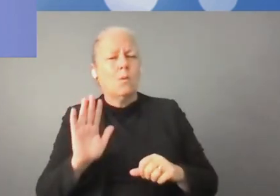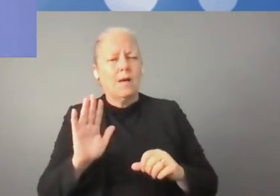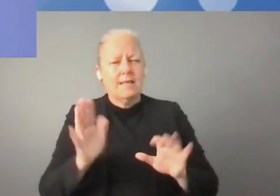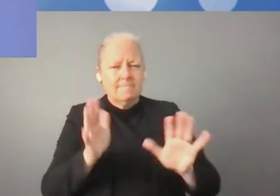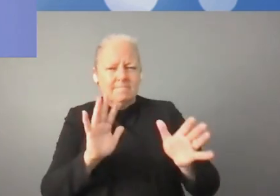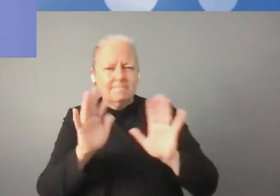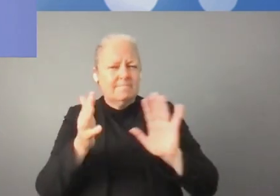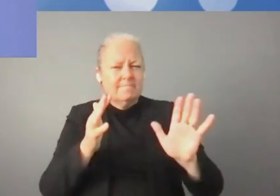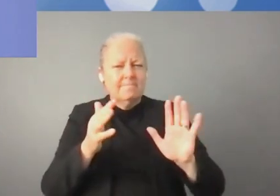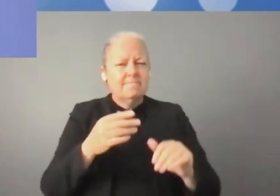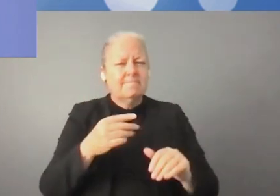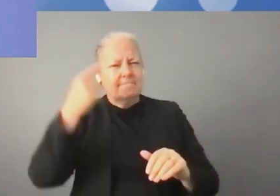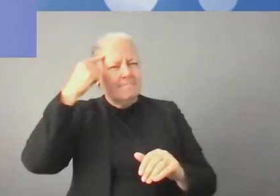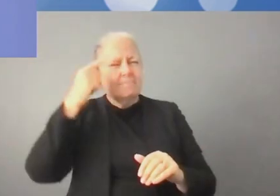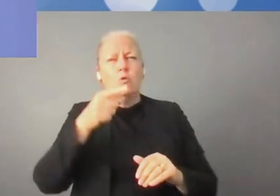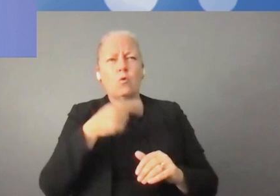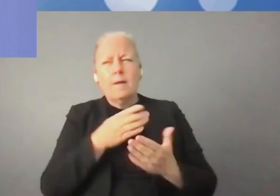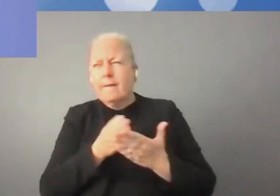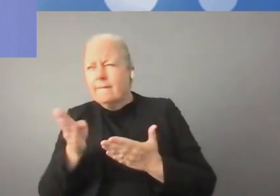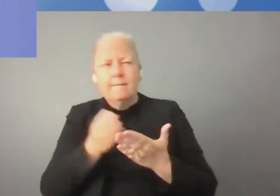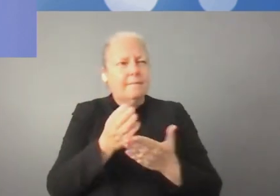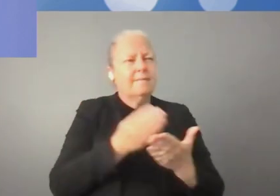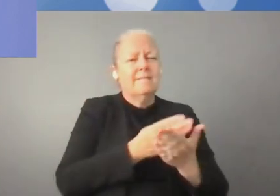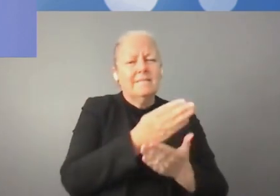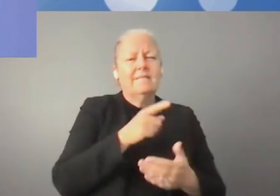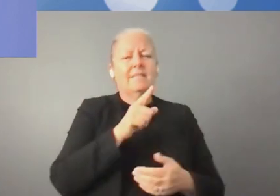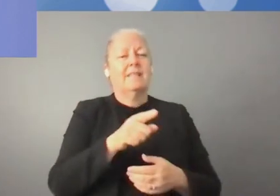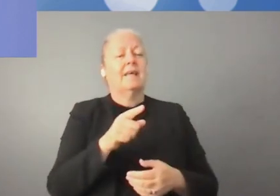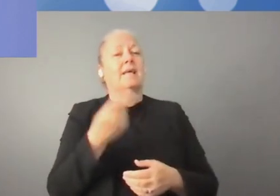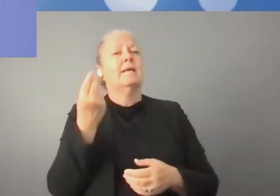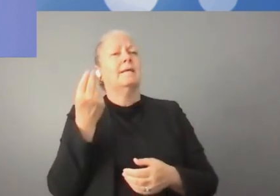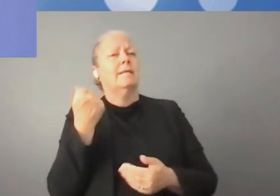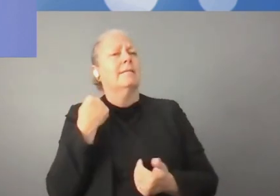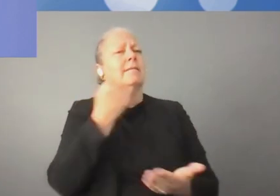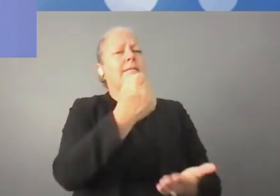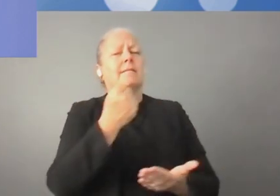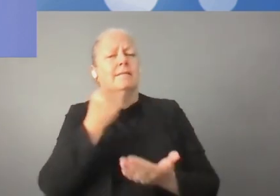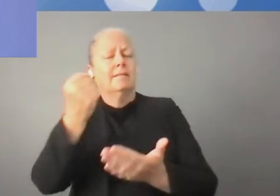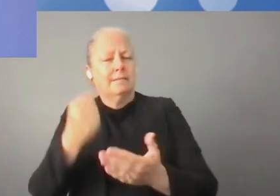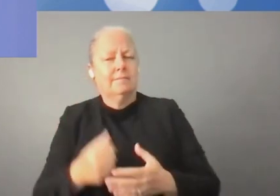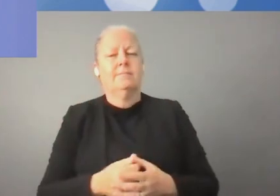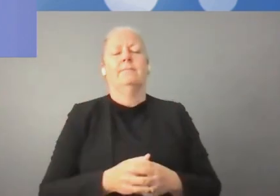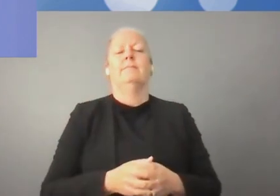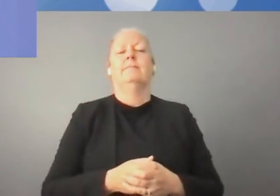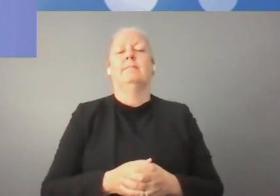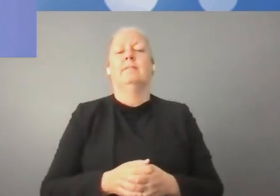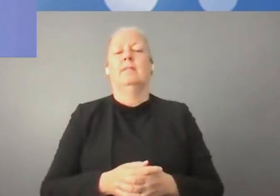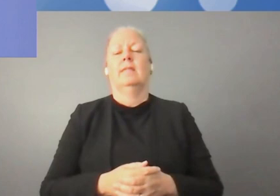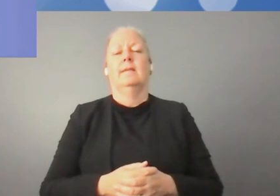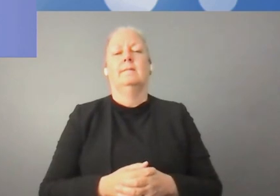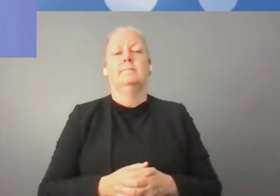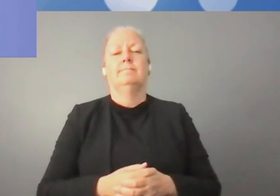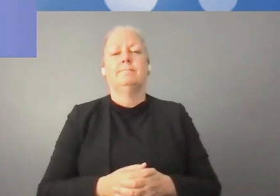en France, on a beaucoup de start-up, mais ce qu'on veut, c'est des licornes. Et ça, c'est des questions différentes qui demandent des interventions différentes.